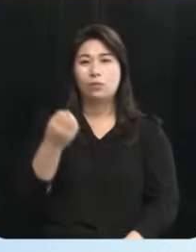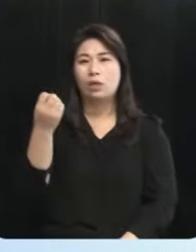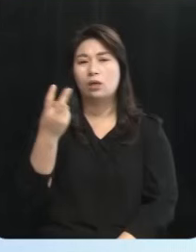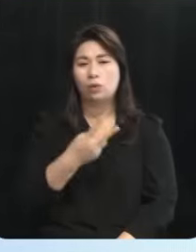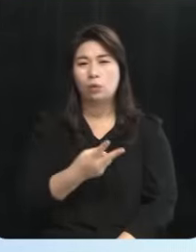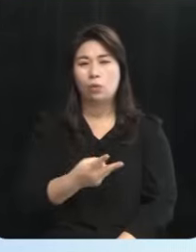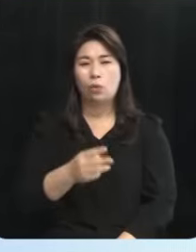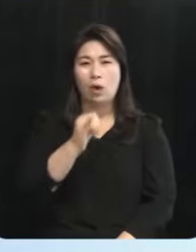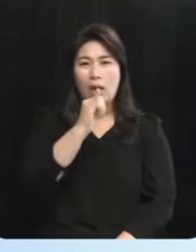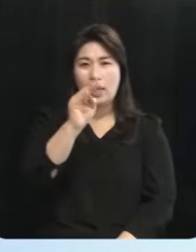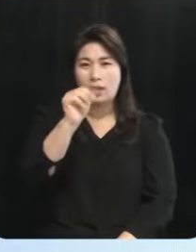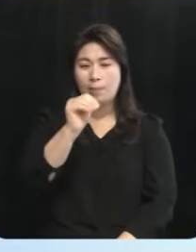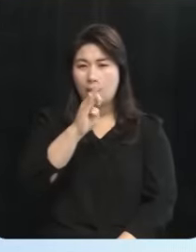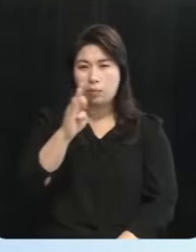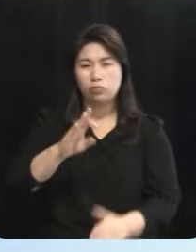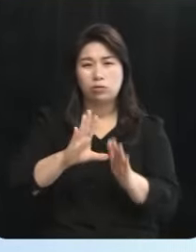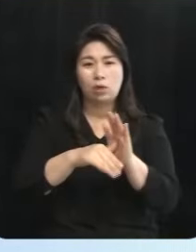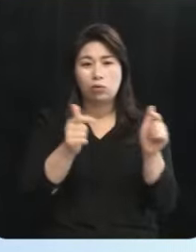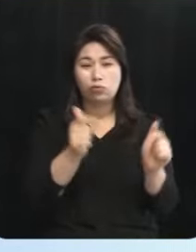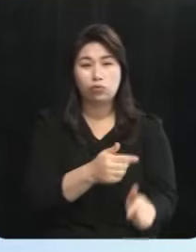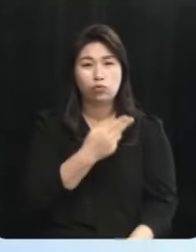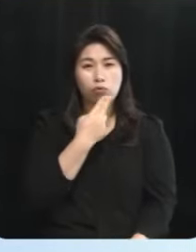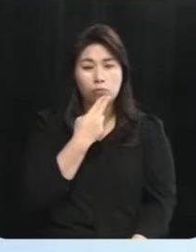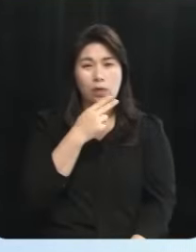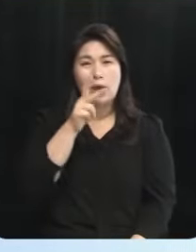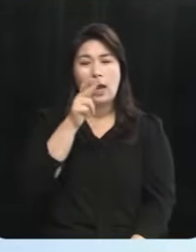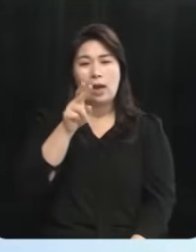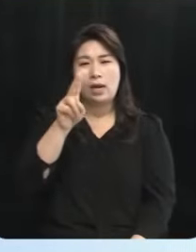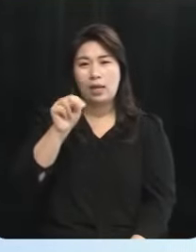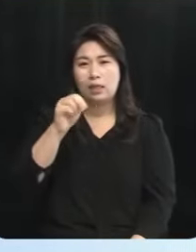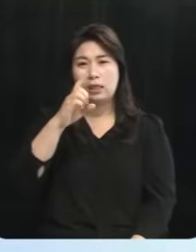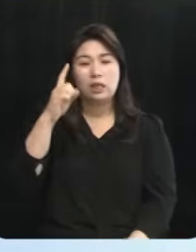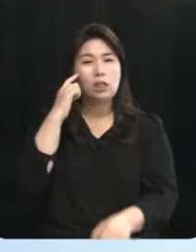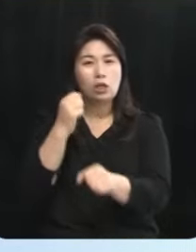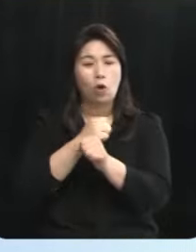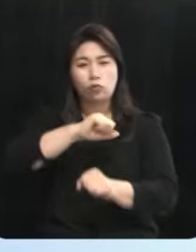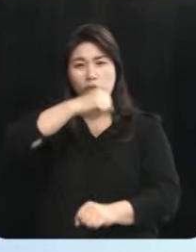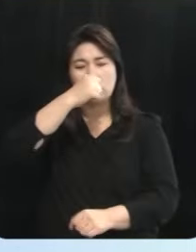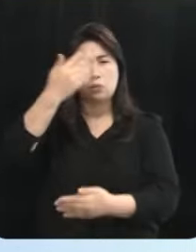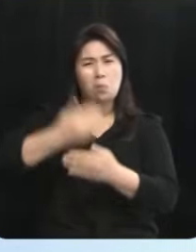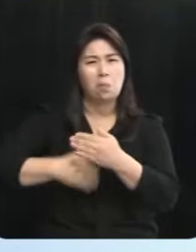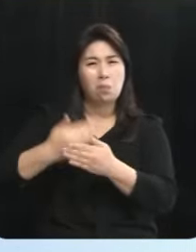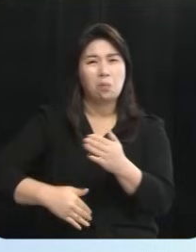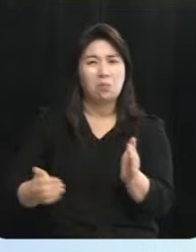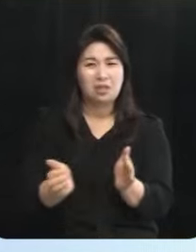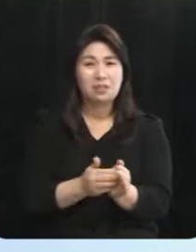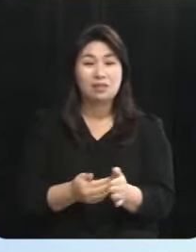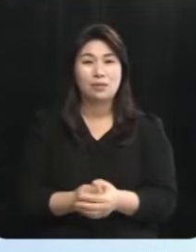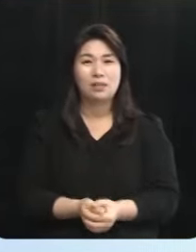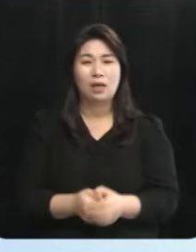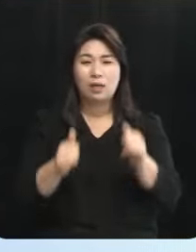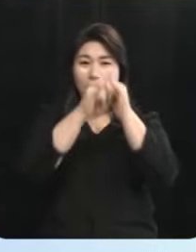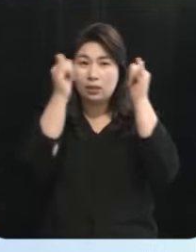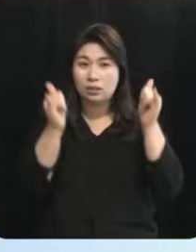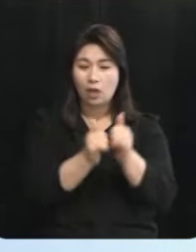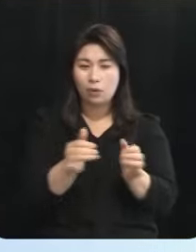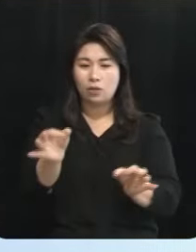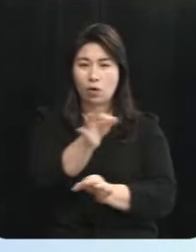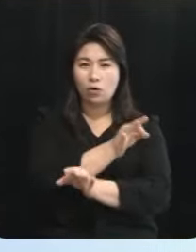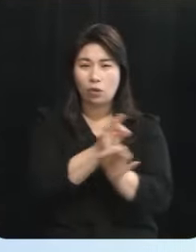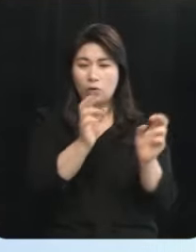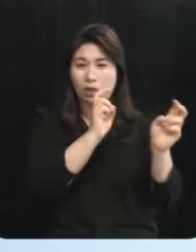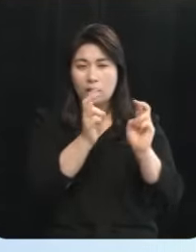IMF 때도 줄이지 않았던 R&D 예산도 대폭 삭감했습니다 사회적 경제기업,